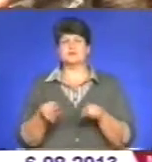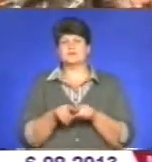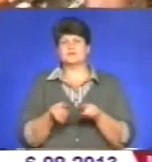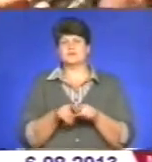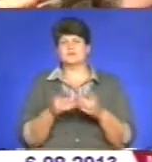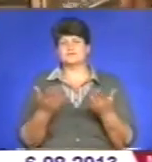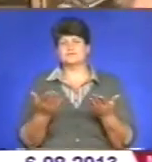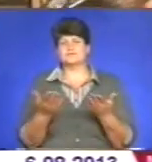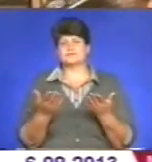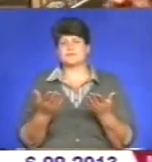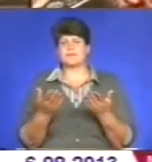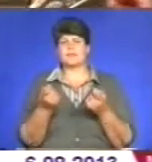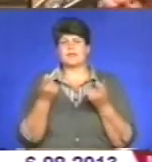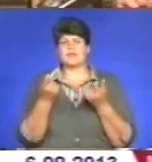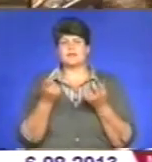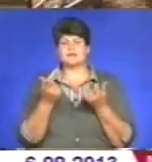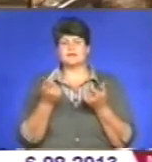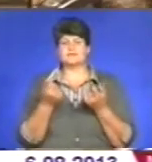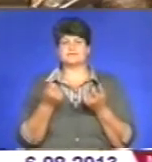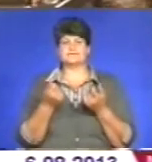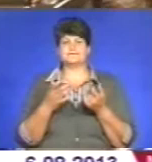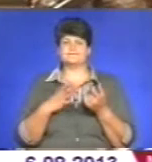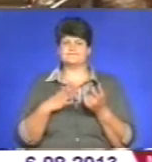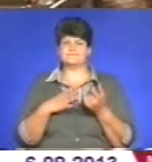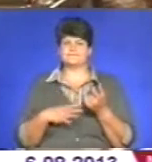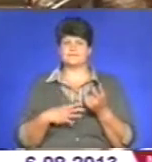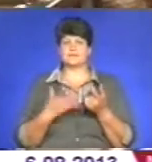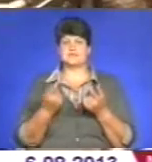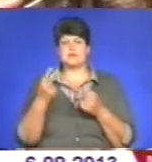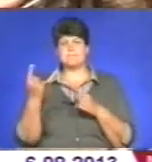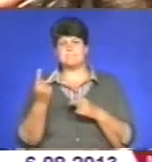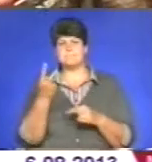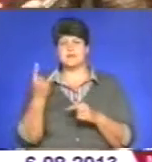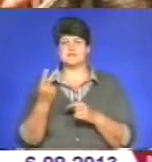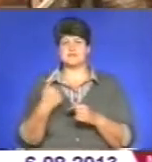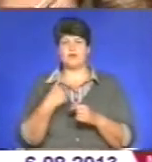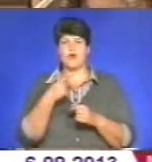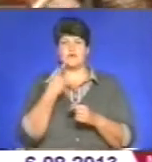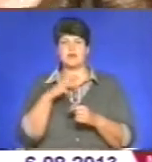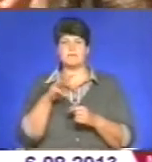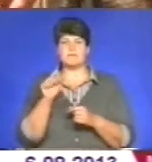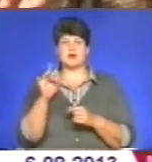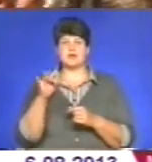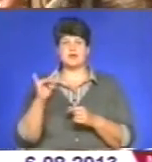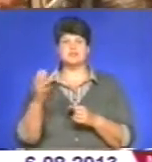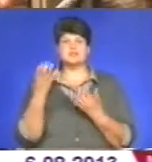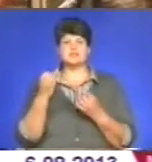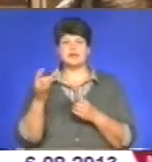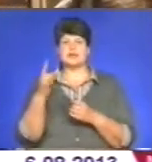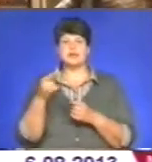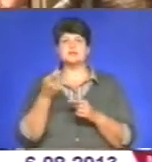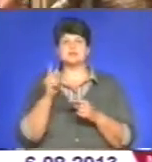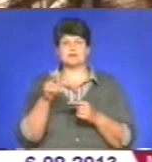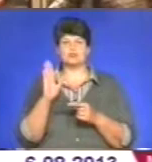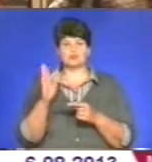хоча теж, мені здається, трошечка натягнується, тому що це найтеперше. Я казала Маріці, що ще не раз ти будеш в тому салоні.